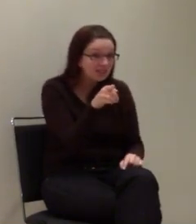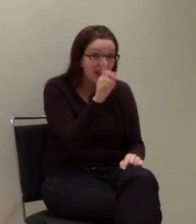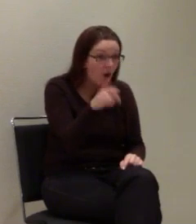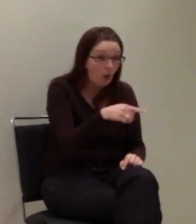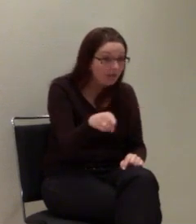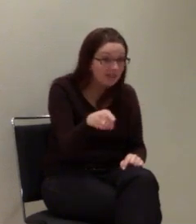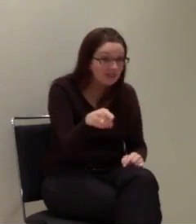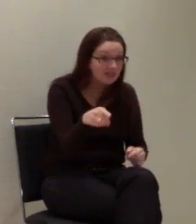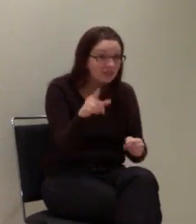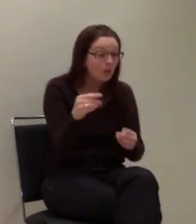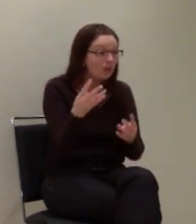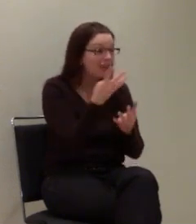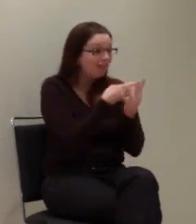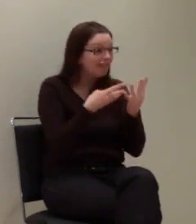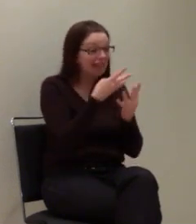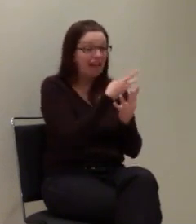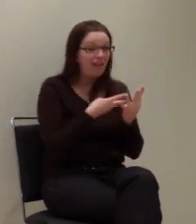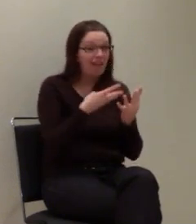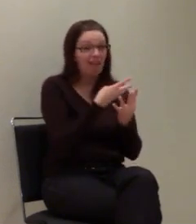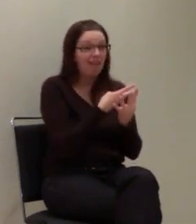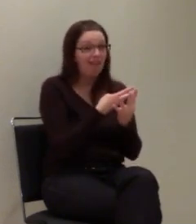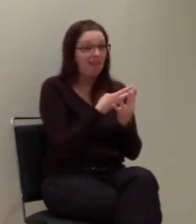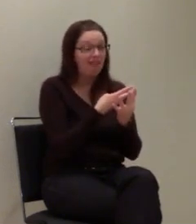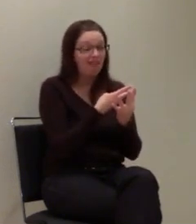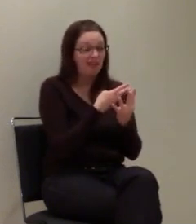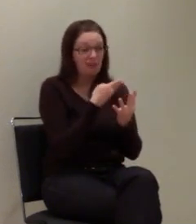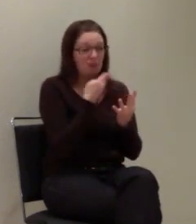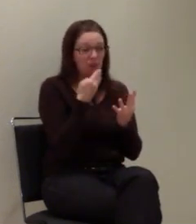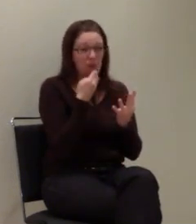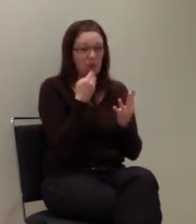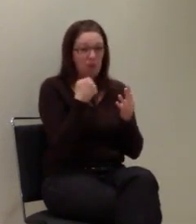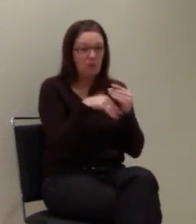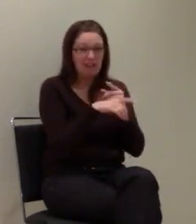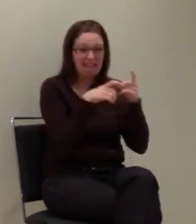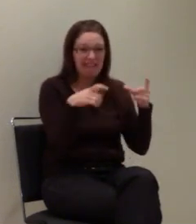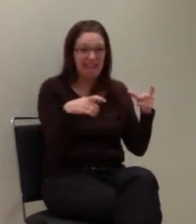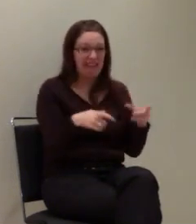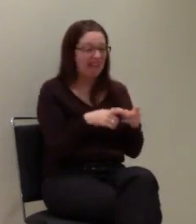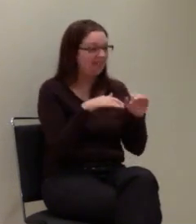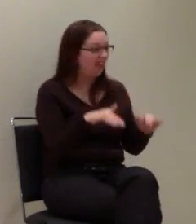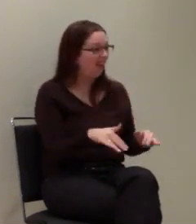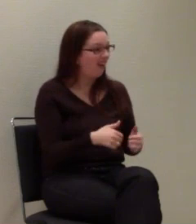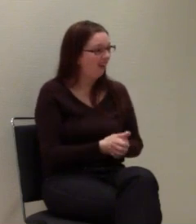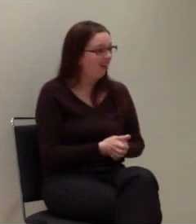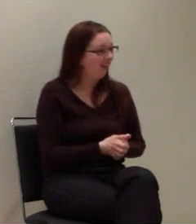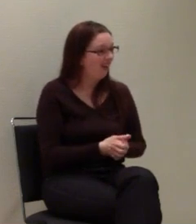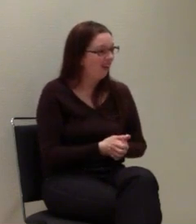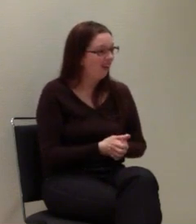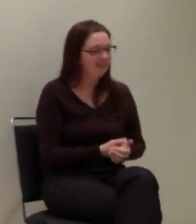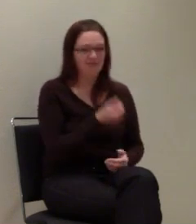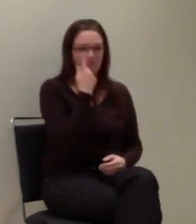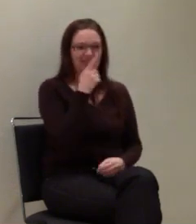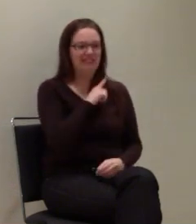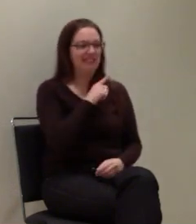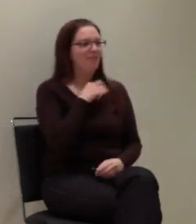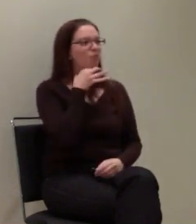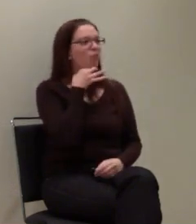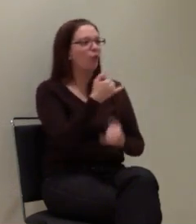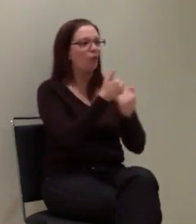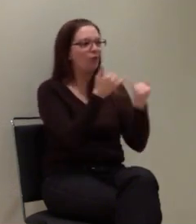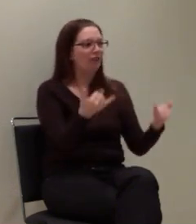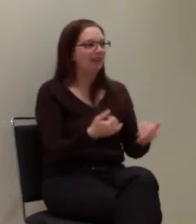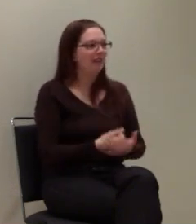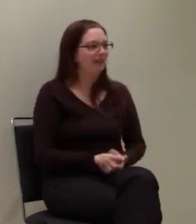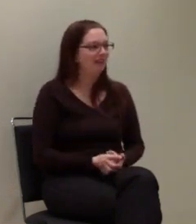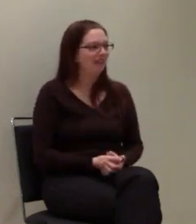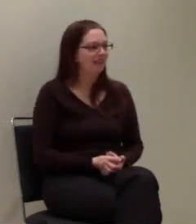Sozusagen Julia, hast auch keins. Also, sozusagen, da ist schon mal, wenn man jetzt 108 durchfallen würde, würden jetzt in dem Moment nach dieser Regelung vier durchfallen